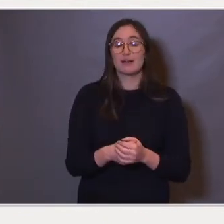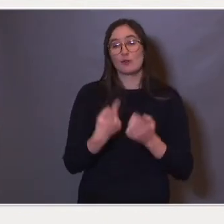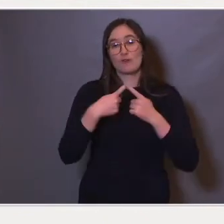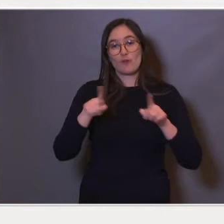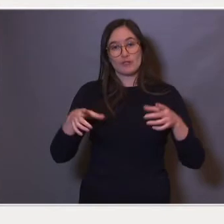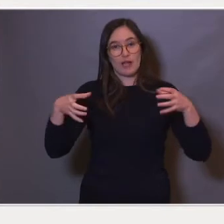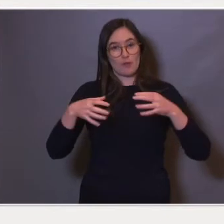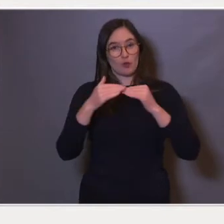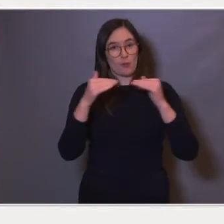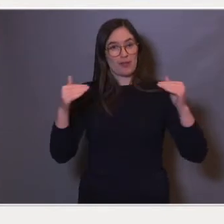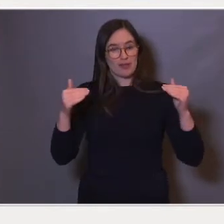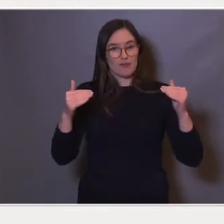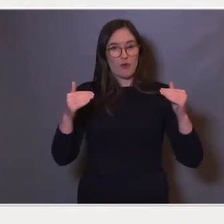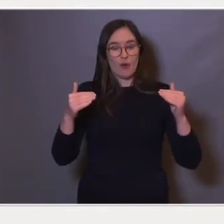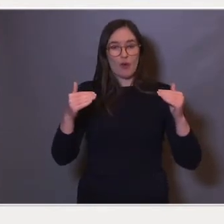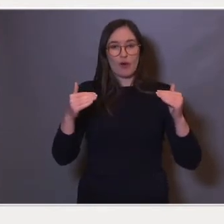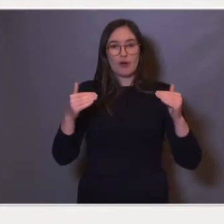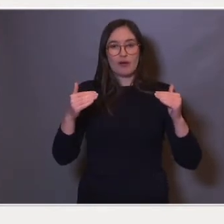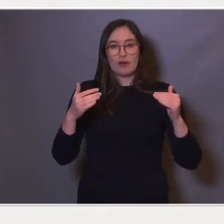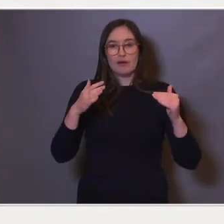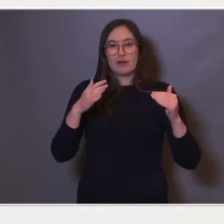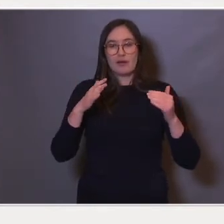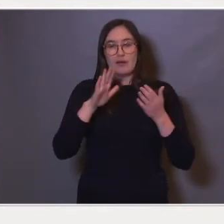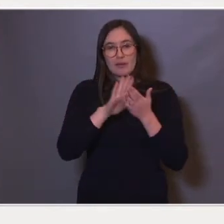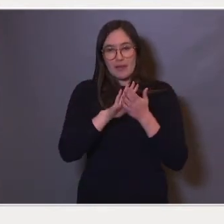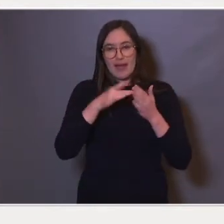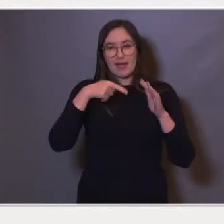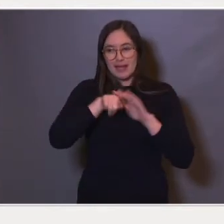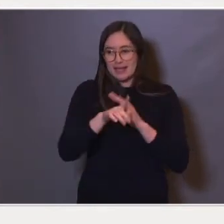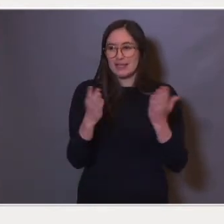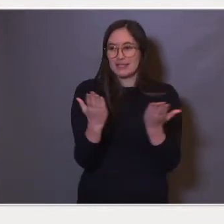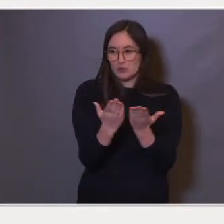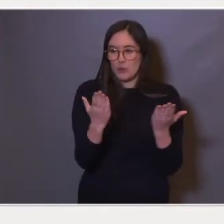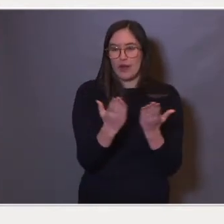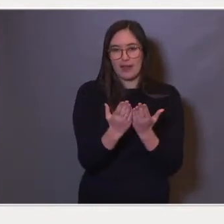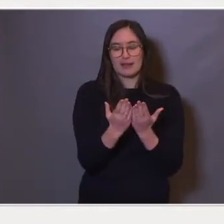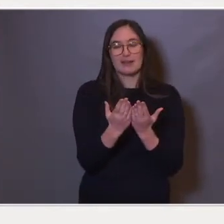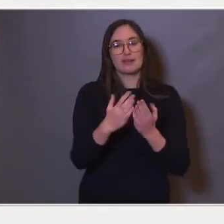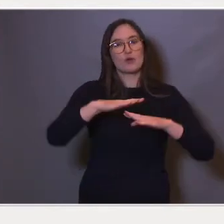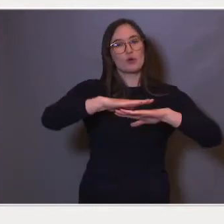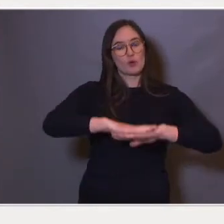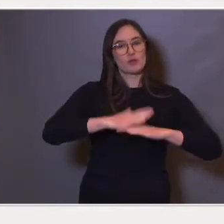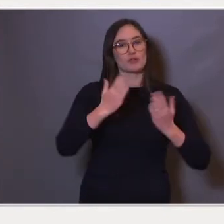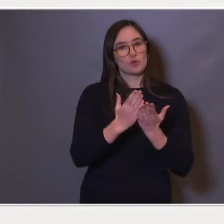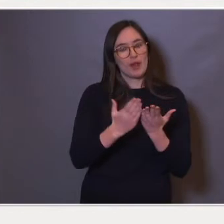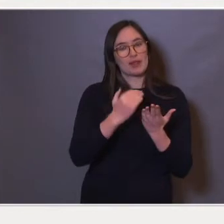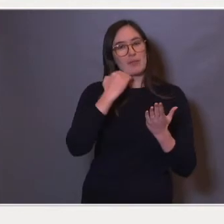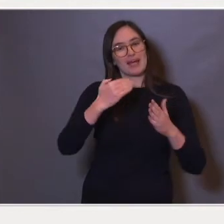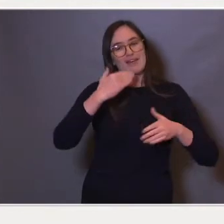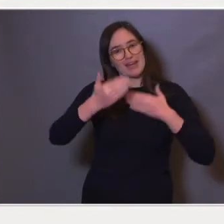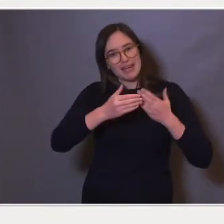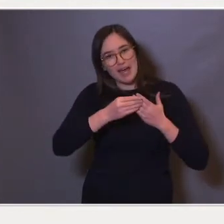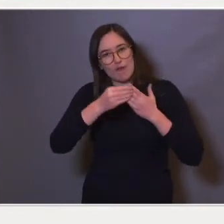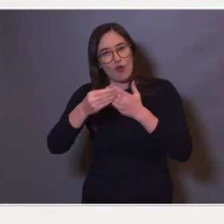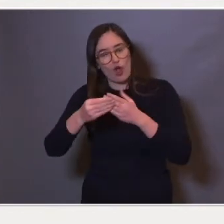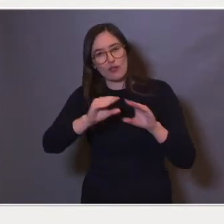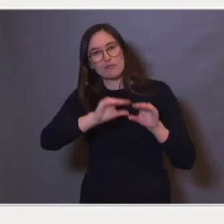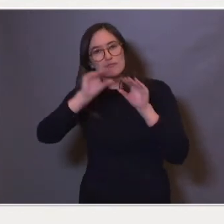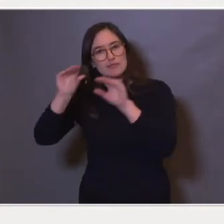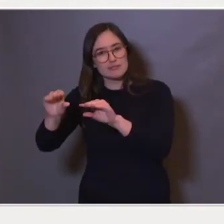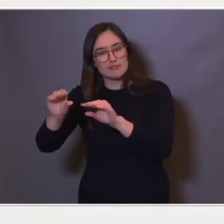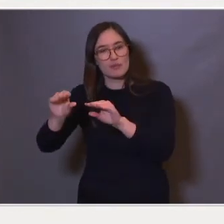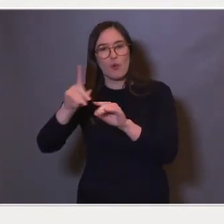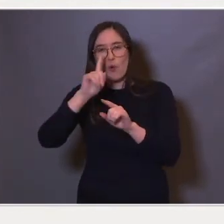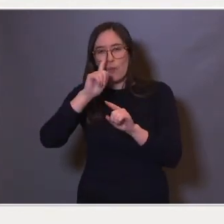barna inn i skolen med, og de videreføres i grunnskolen, og de er på sitt største